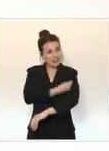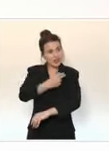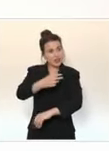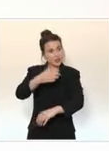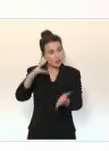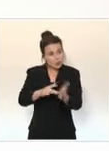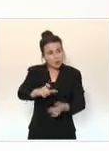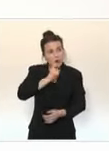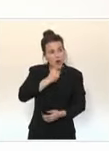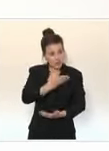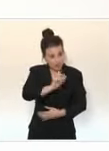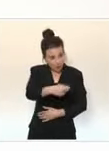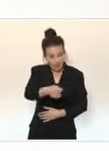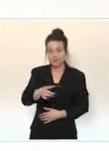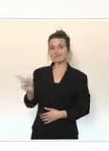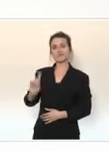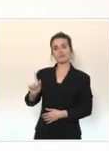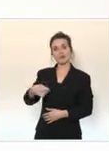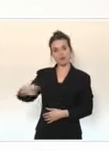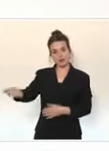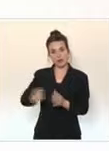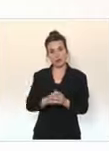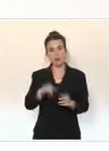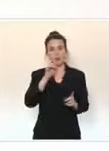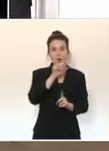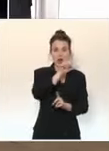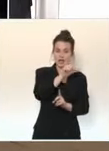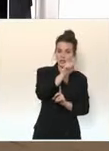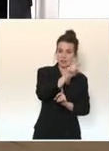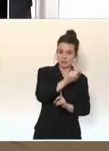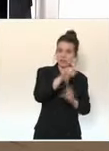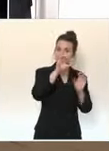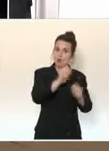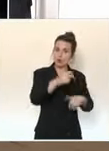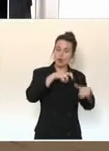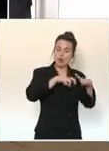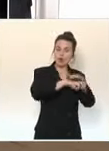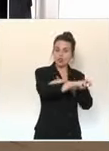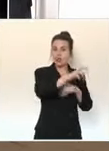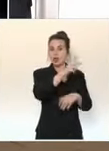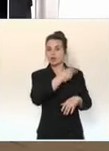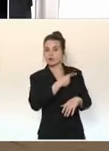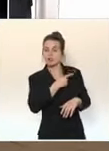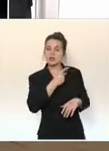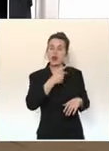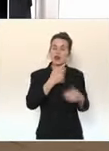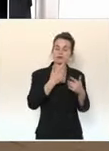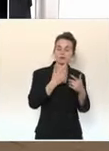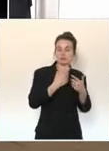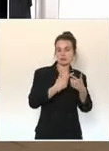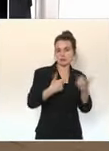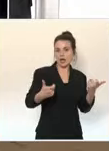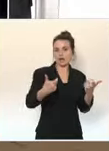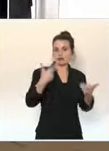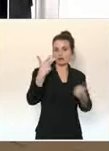En plus du vaccin à AstraZeneca en pharmacie, en médecine de ville, voire au domicile grâce aux infirmiers, vous le savez, toutes les personnes âgées de 60 ans et plus